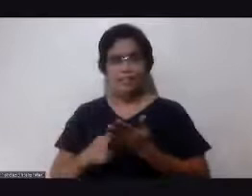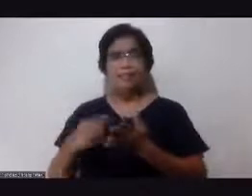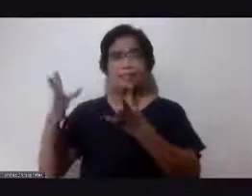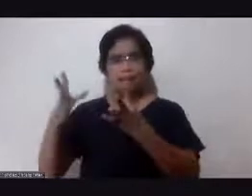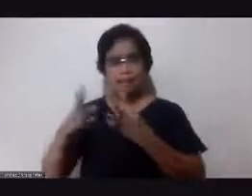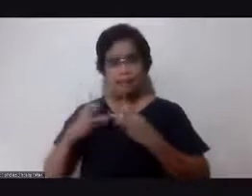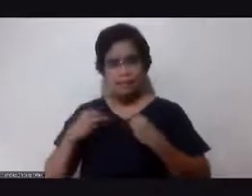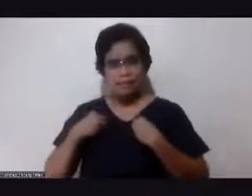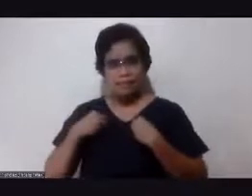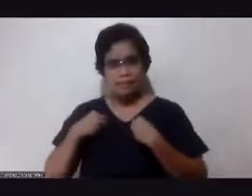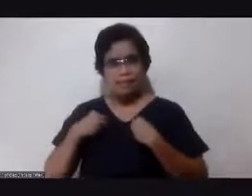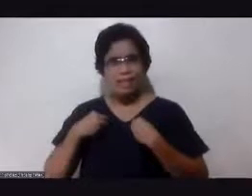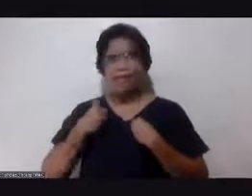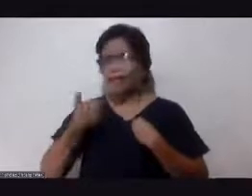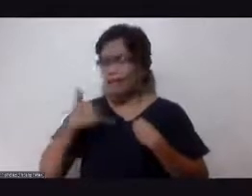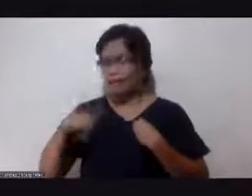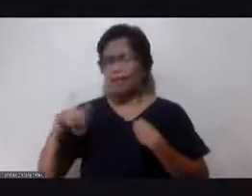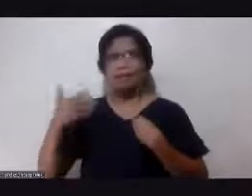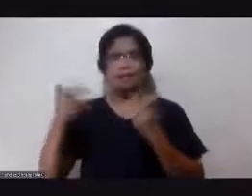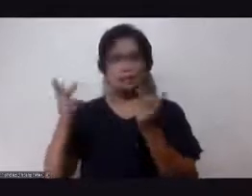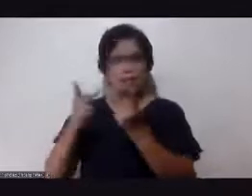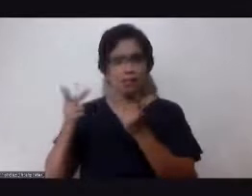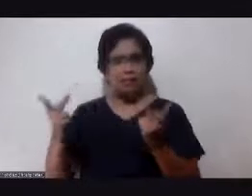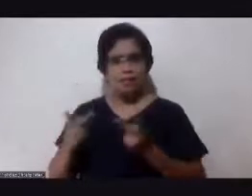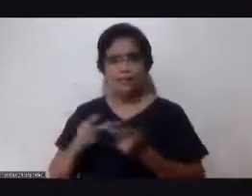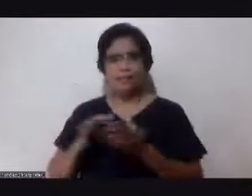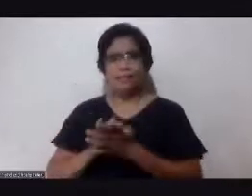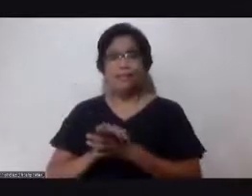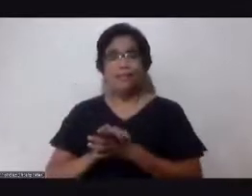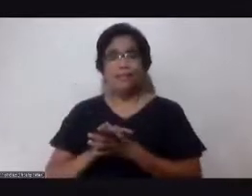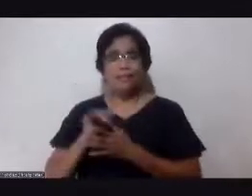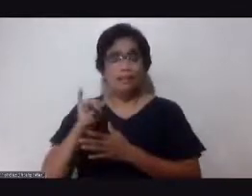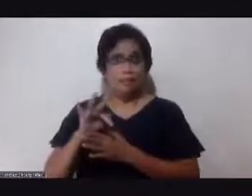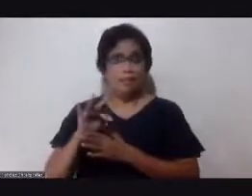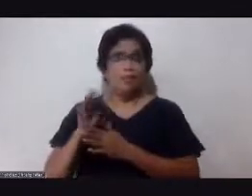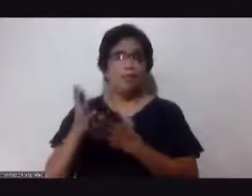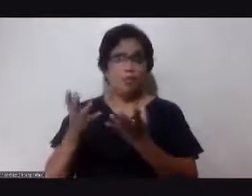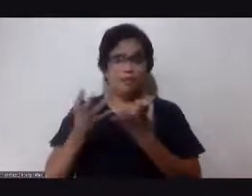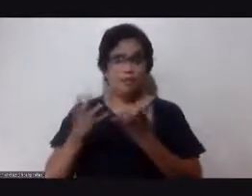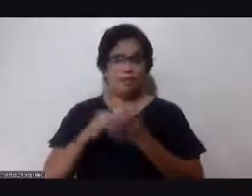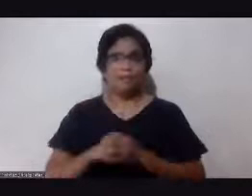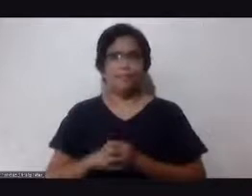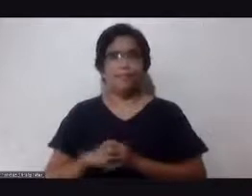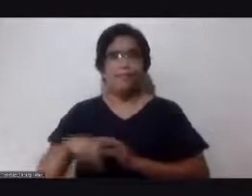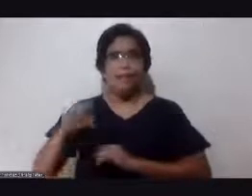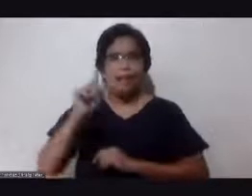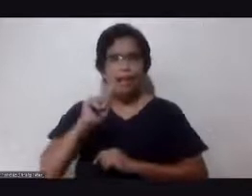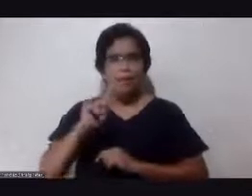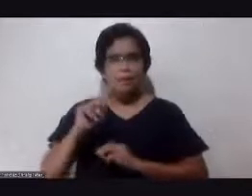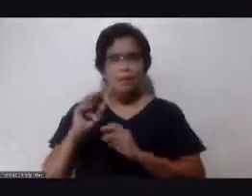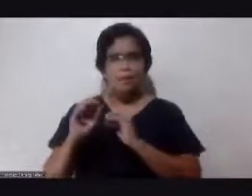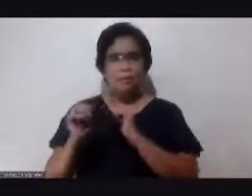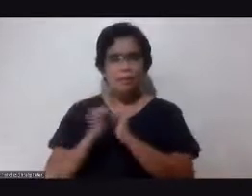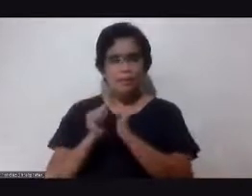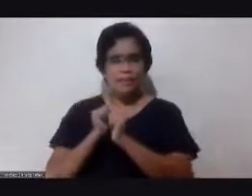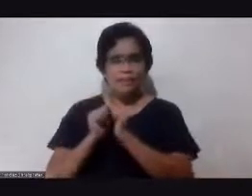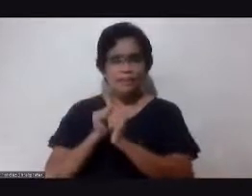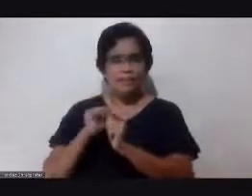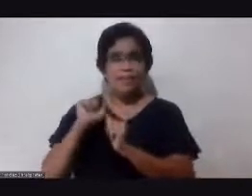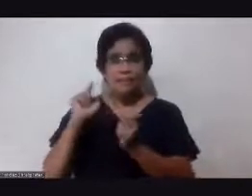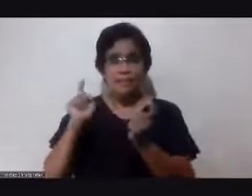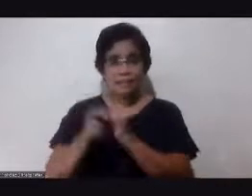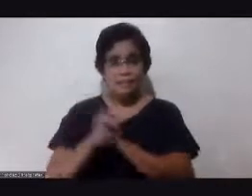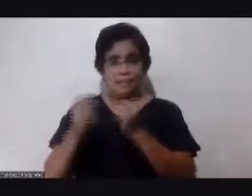sa anumang lugar kung lalo tahanga rin natin. Patuloy tayo, Brother Benson, ano yung ibig natin tukuyin sa pagbabagong ito,